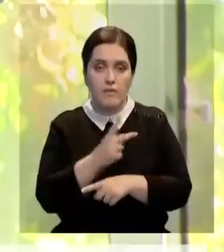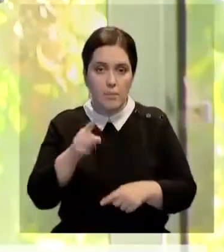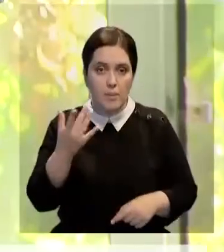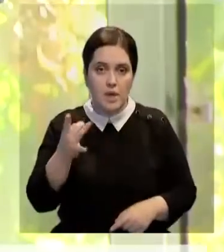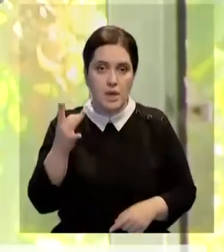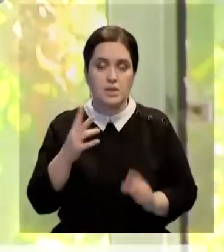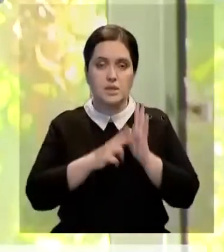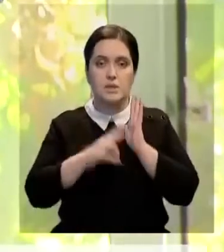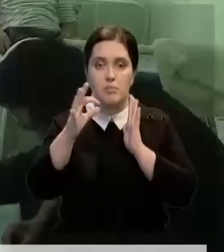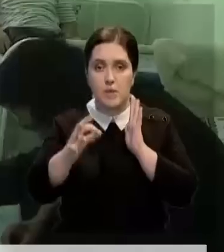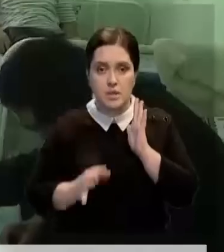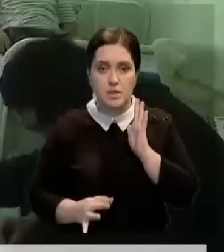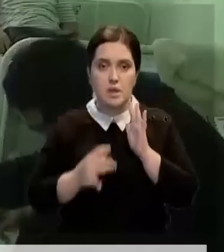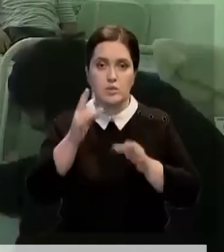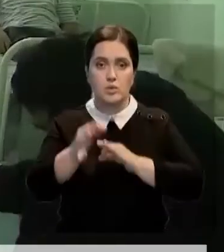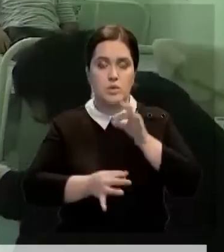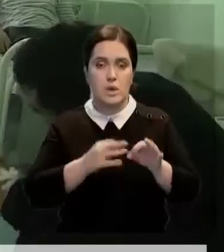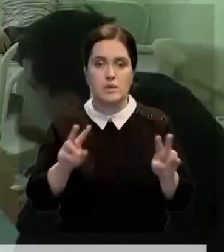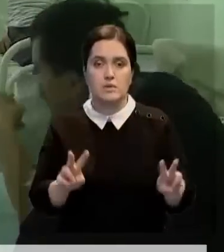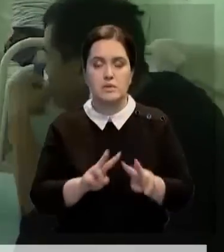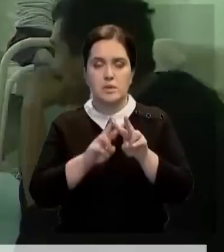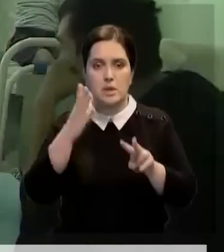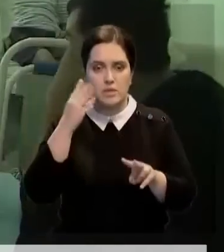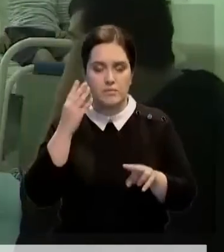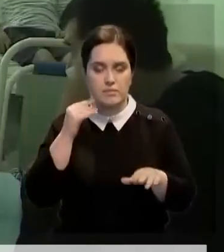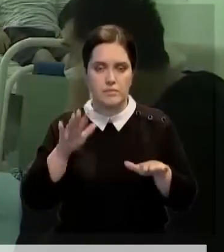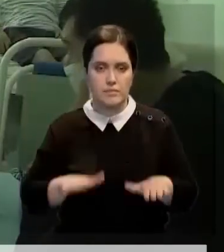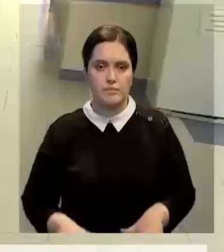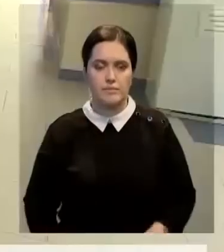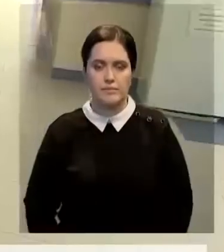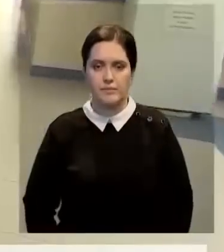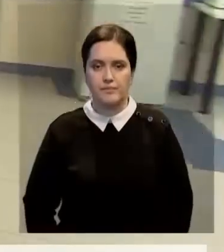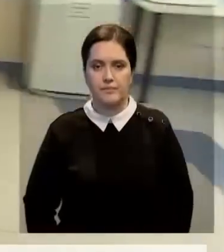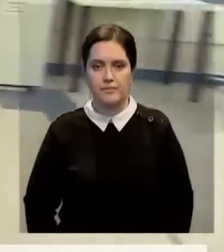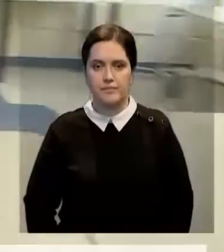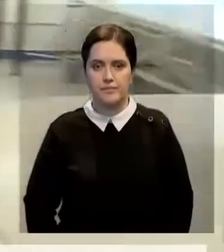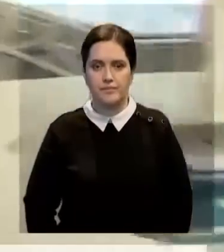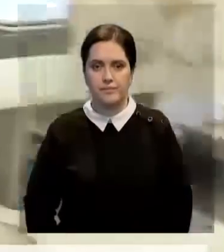Почти 70% всех случаев за сутки приходится на столицу и Алматы.